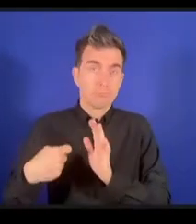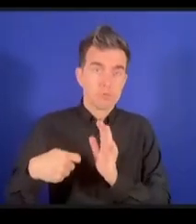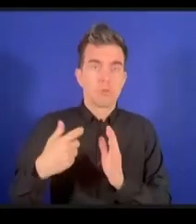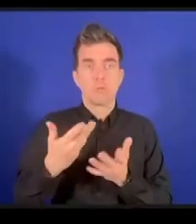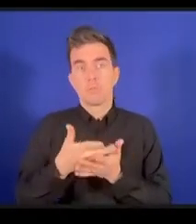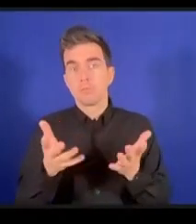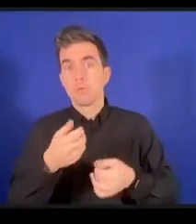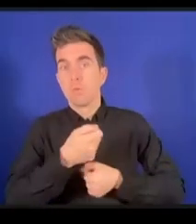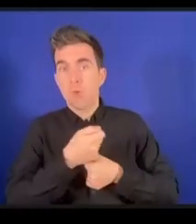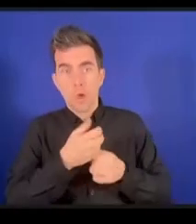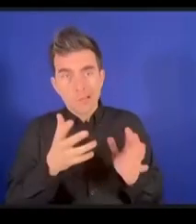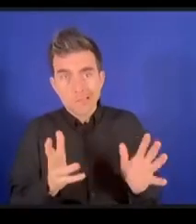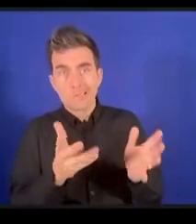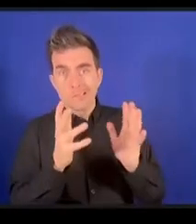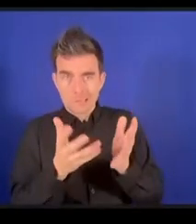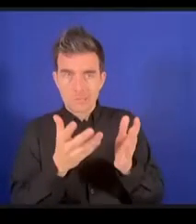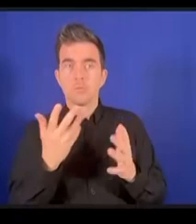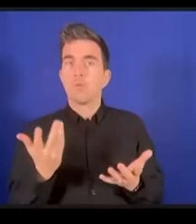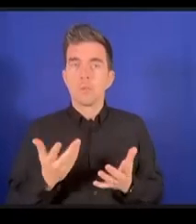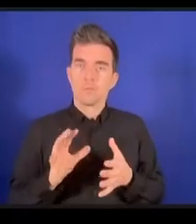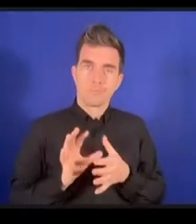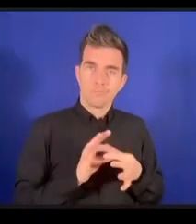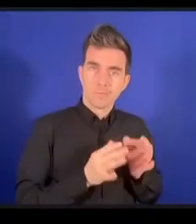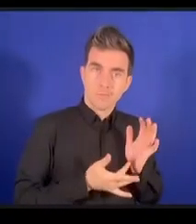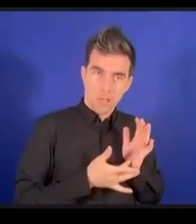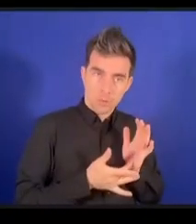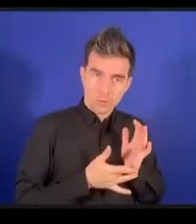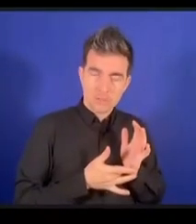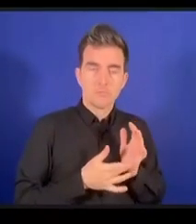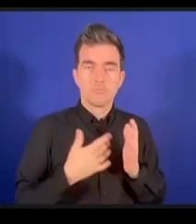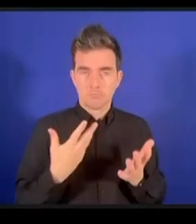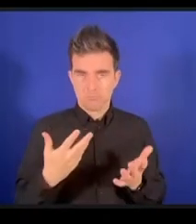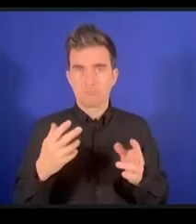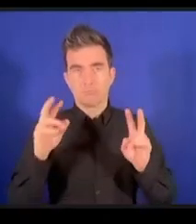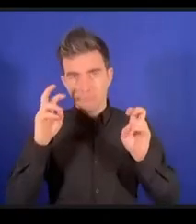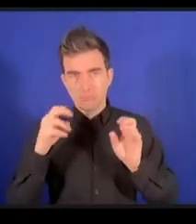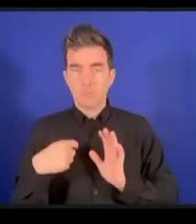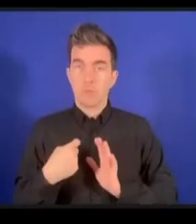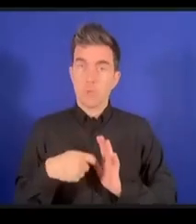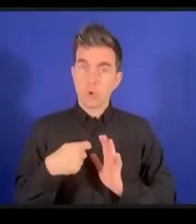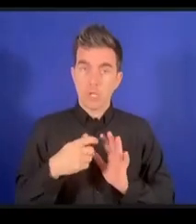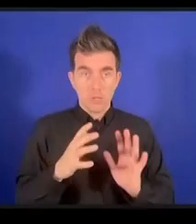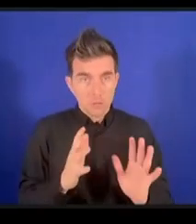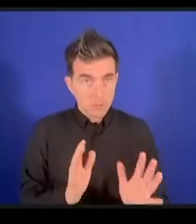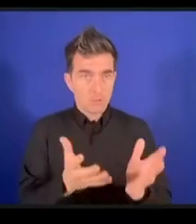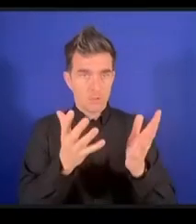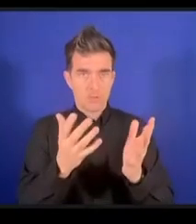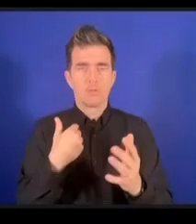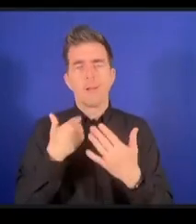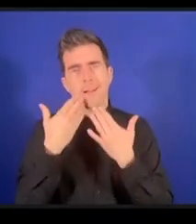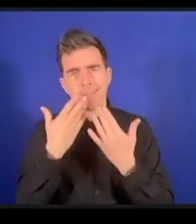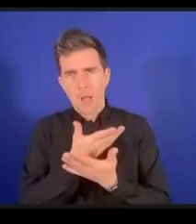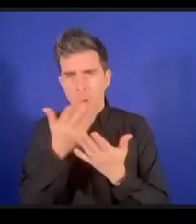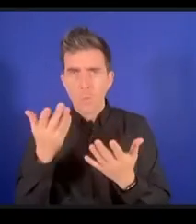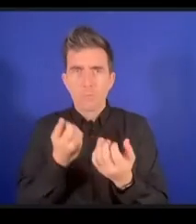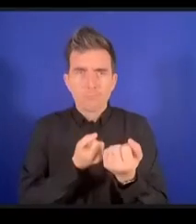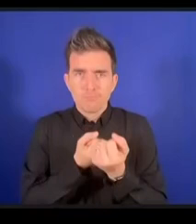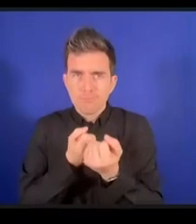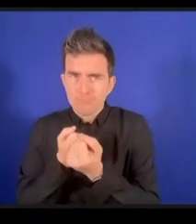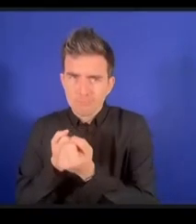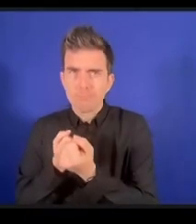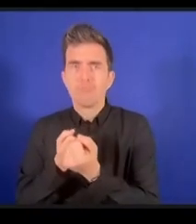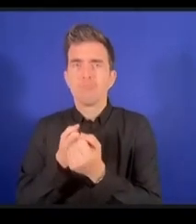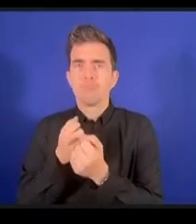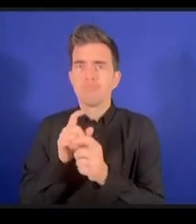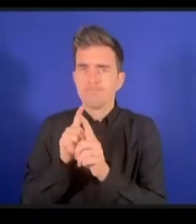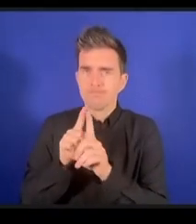projet CREATE merci beaucoup pour le mentorat pour le rapport parce que nous sommes tous les droits fils du